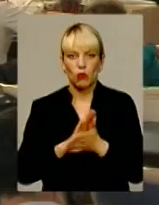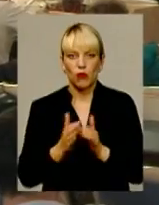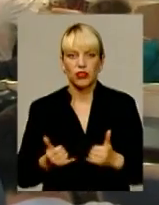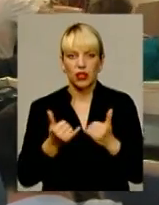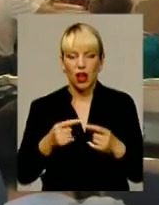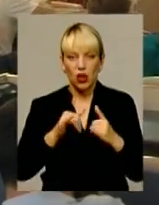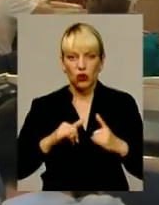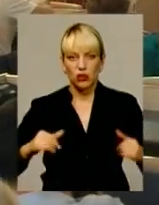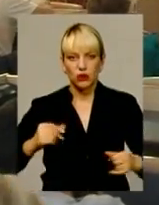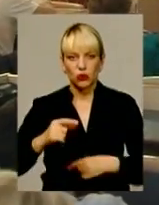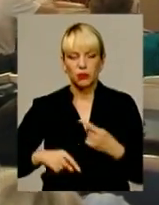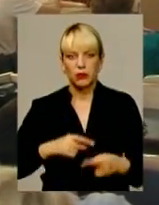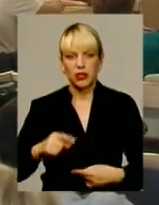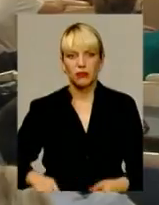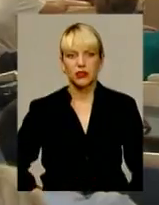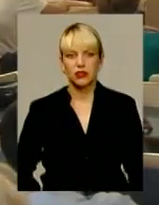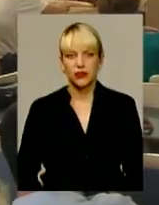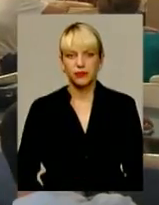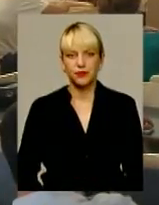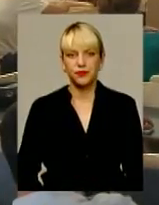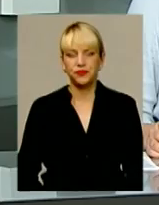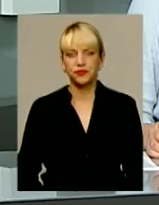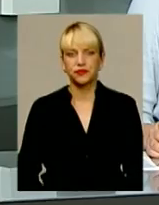Михайловська, Андрій Лазарук для інформаційного випуску.